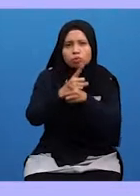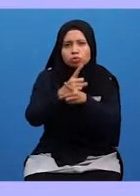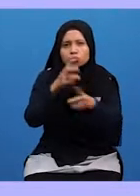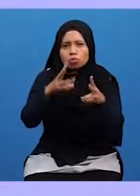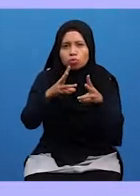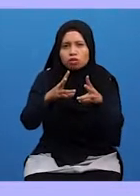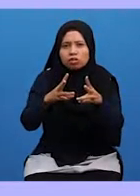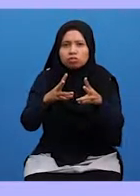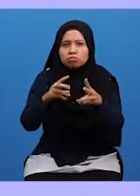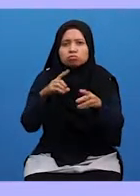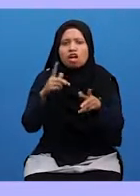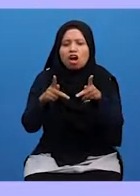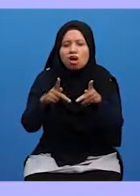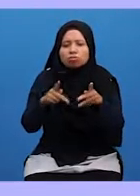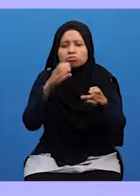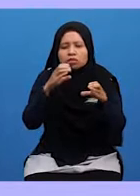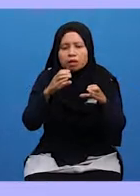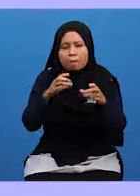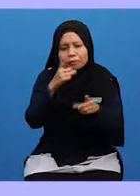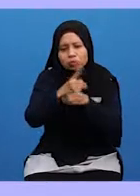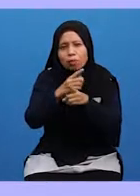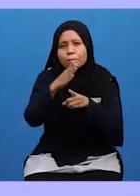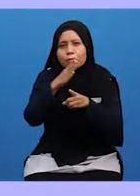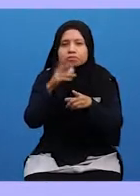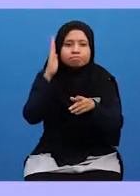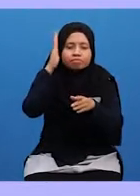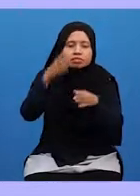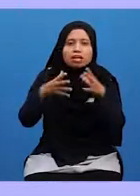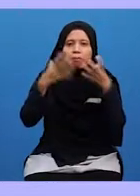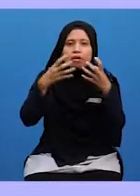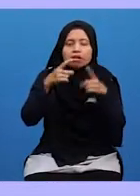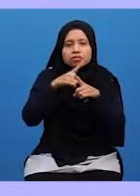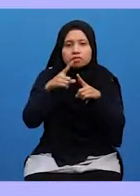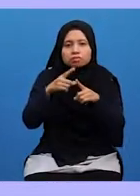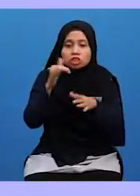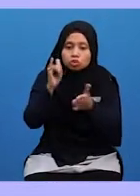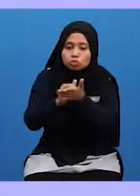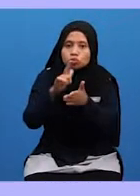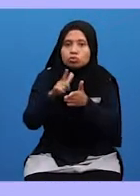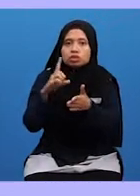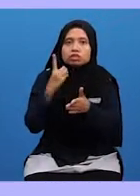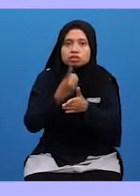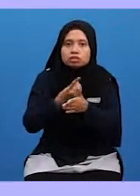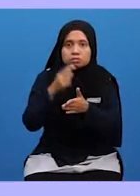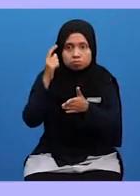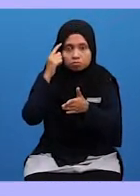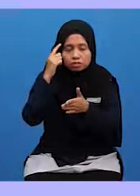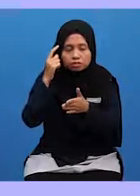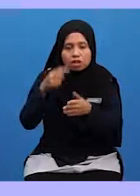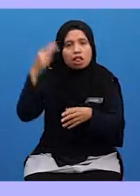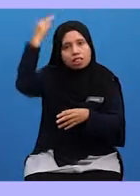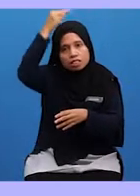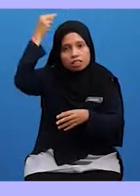Kiki tahu Kalau Kiki bercakap benar Mungkin Mama akan marah Tapi Itulah sebenarnya Yang kita kena amalkan Nabi Muhammad